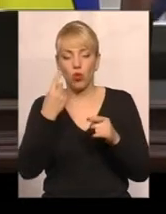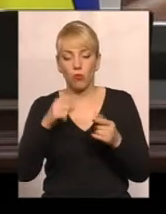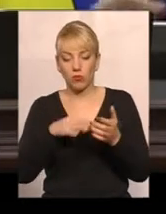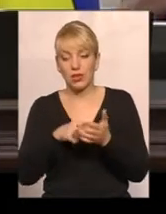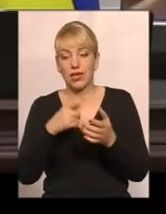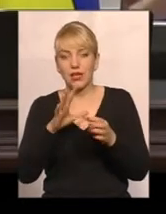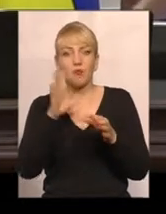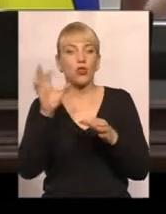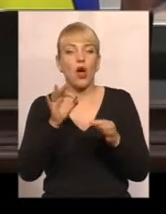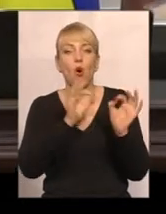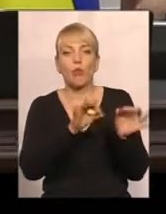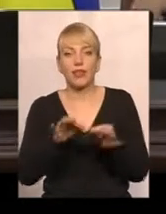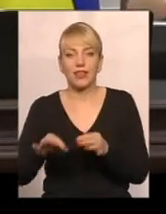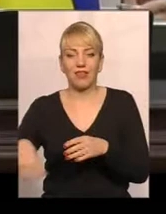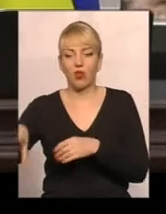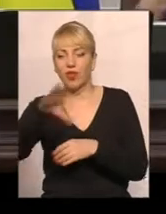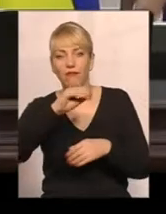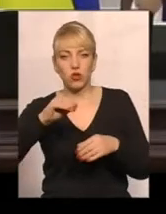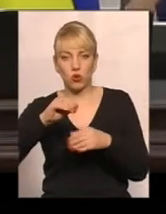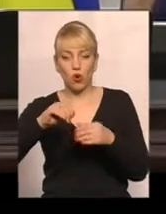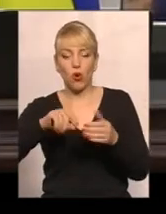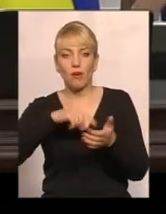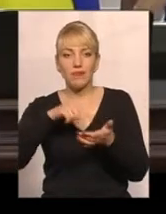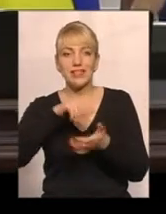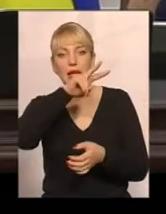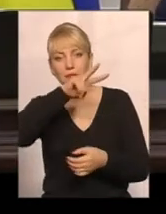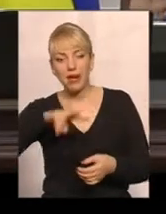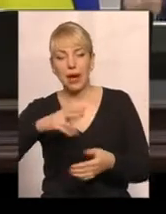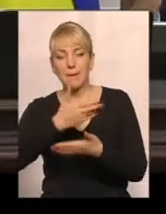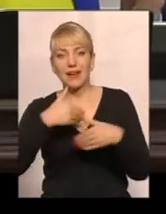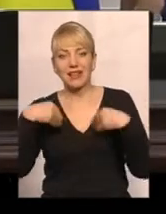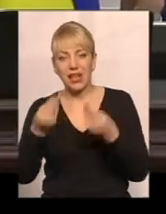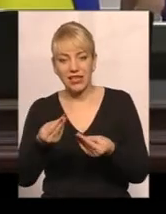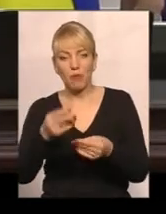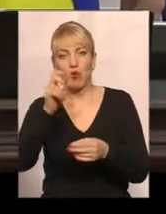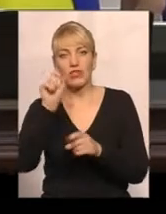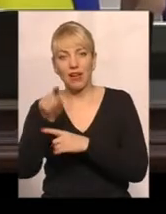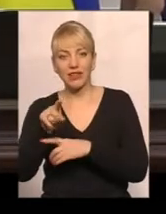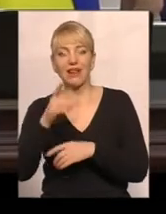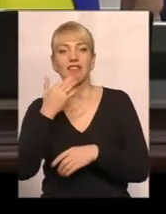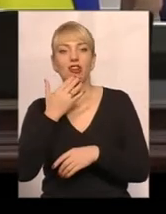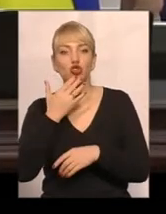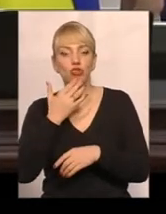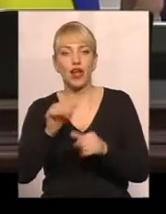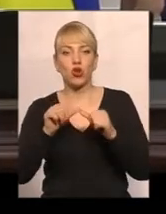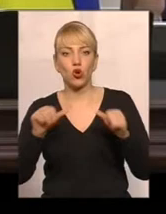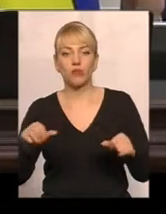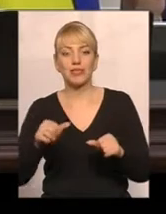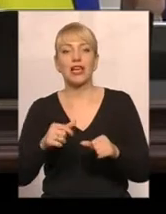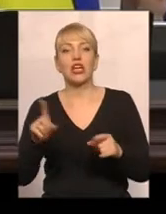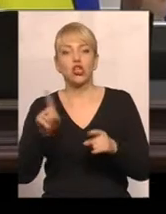об'єктивні для всього міста. І паралельно ми даємо завдання Нацкомісії дожати питання, щоби всі